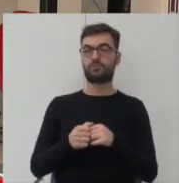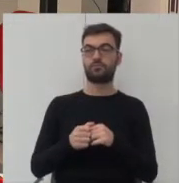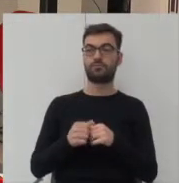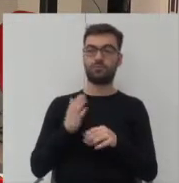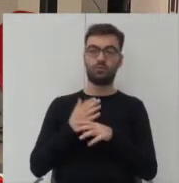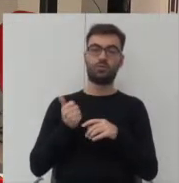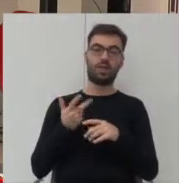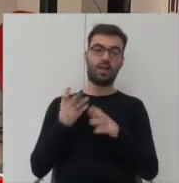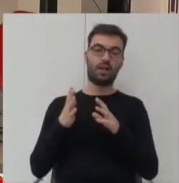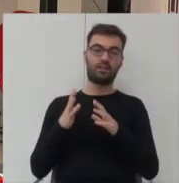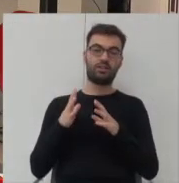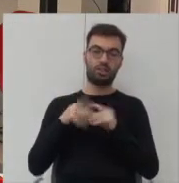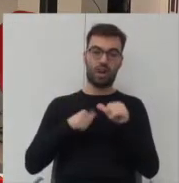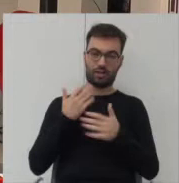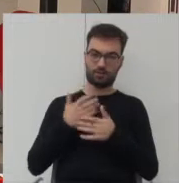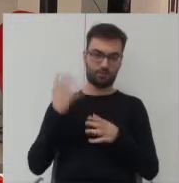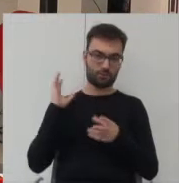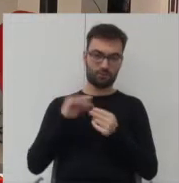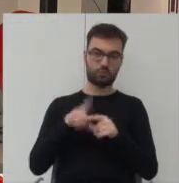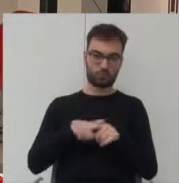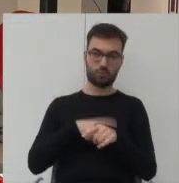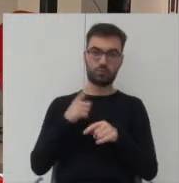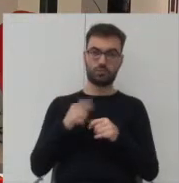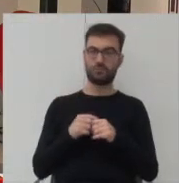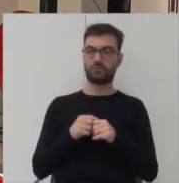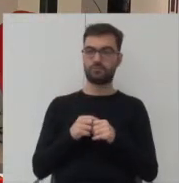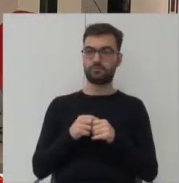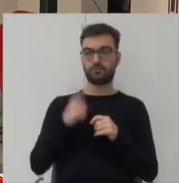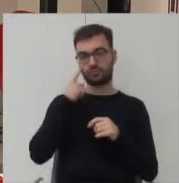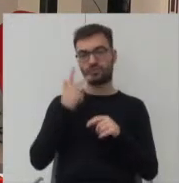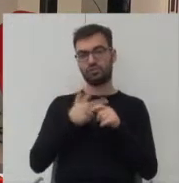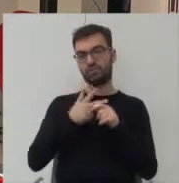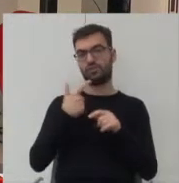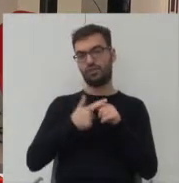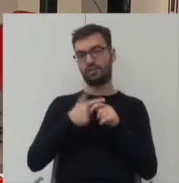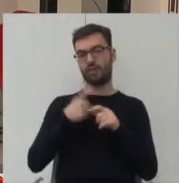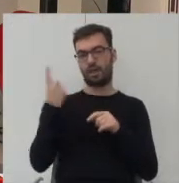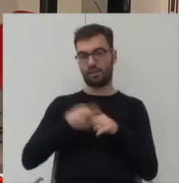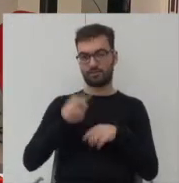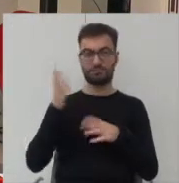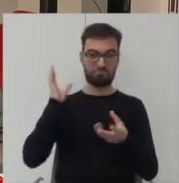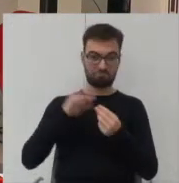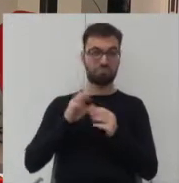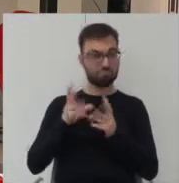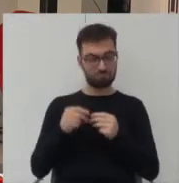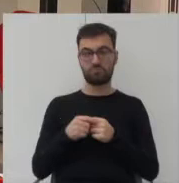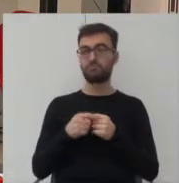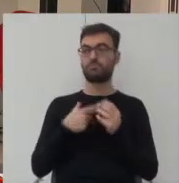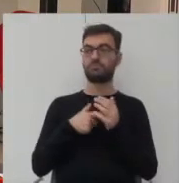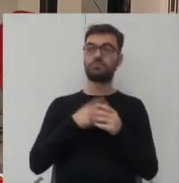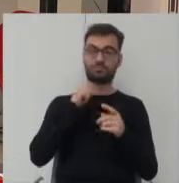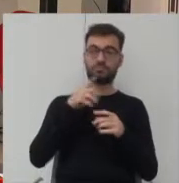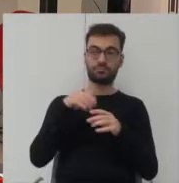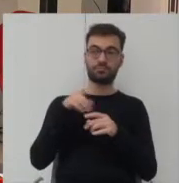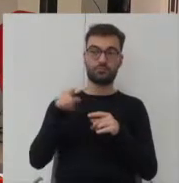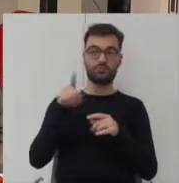kilkadziesiąt lat poważnie zabrzmiało ale około 30-20 lat i tam naprawdę dzieje się